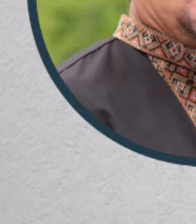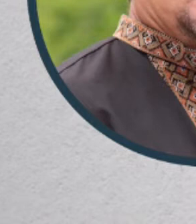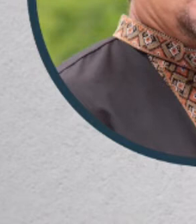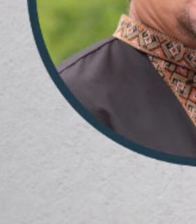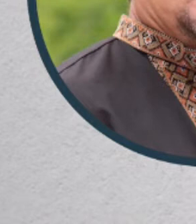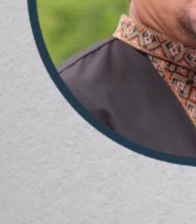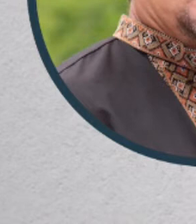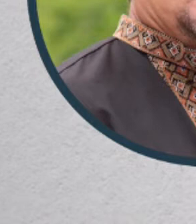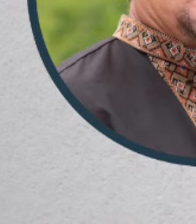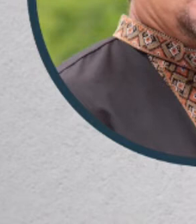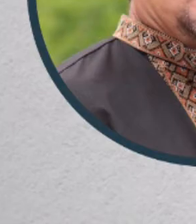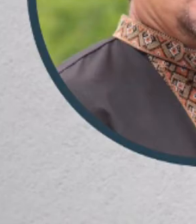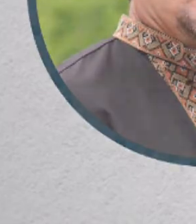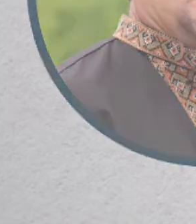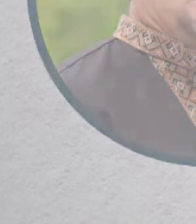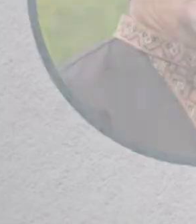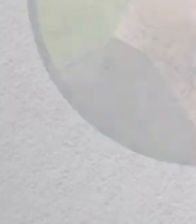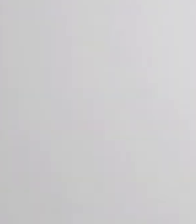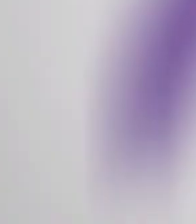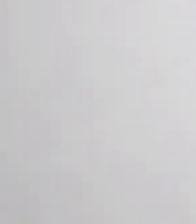Балотується від цієї ж політсили втретє.